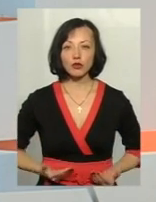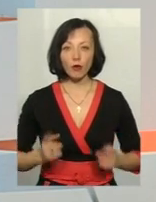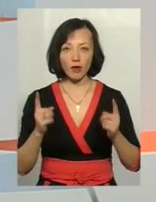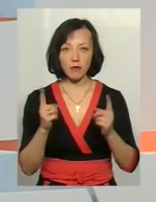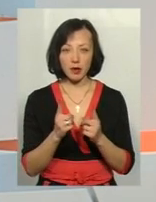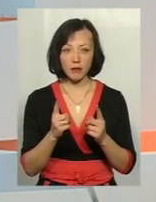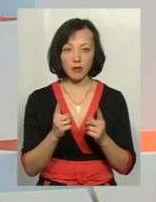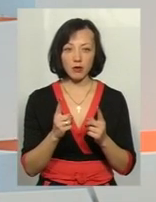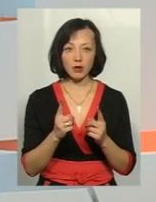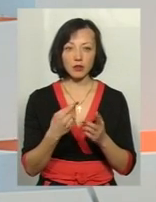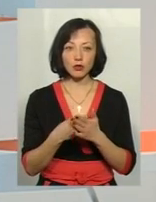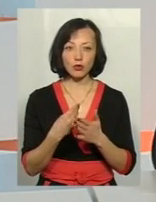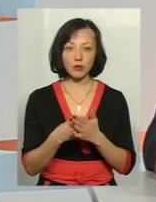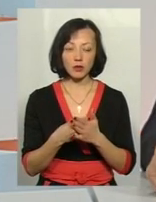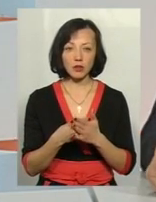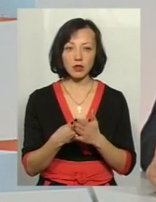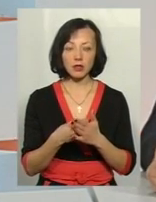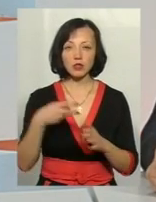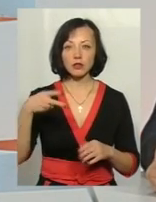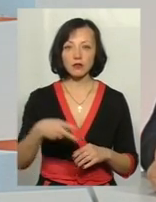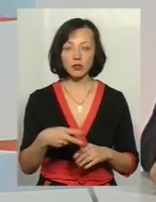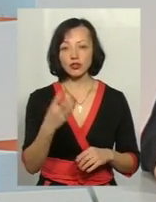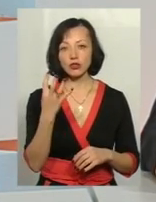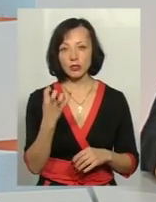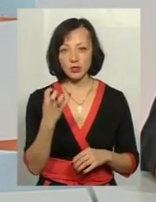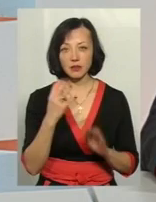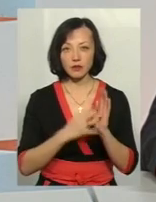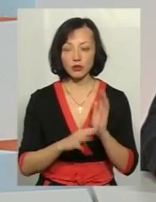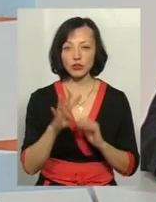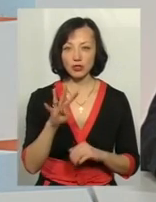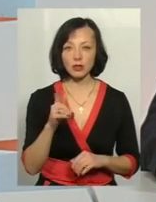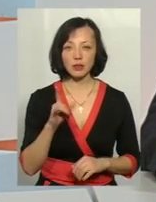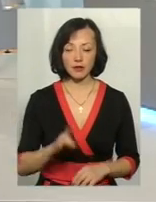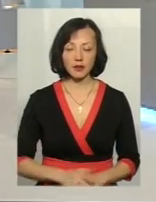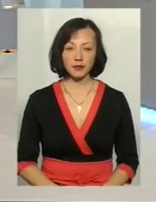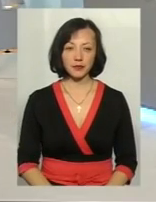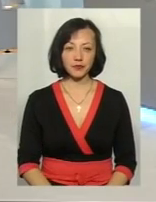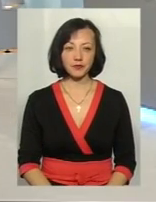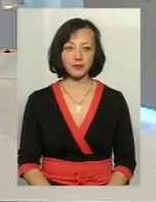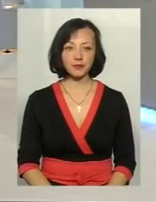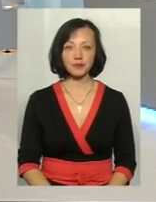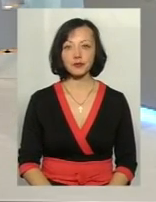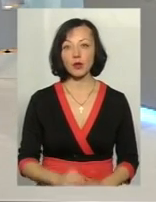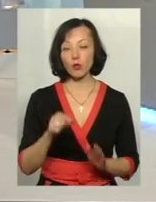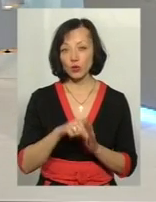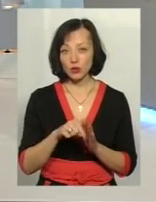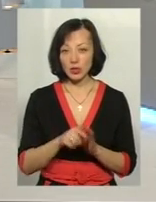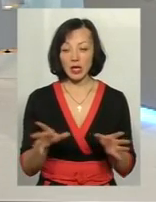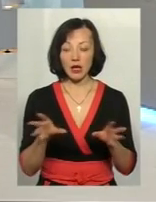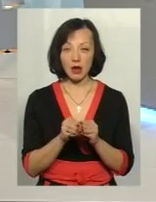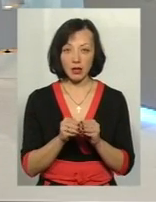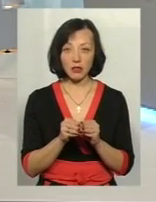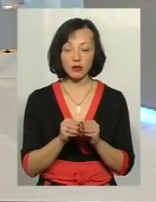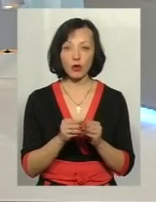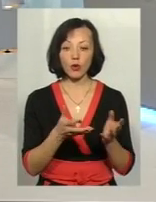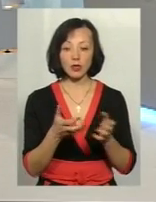або суми 2494 гривні. Тобто, по суті, разом з тим,